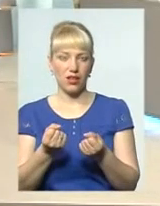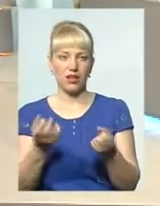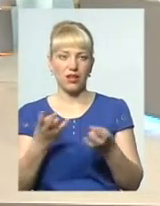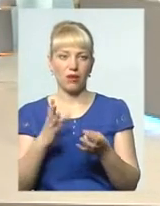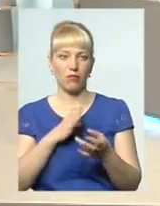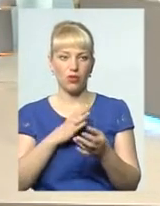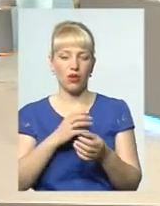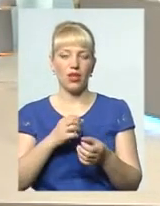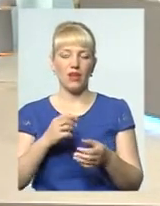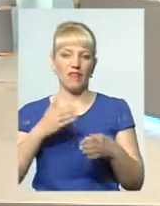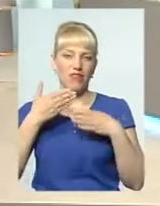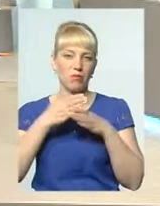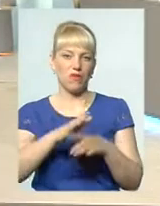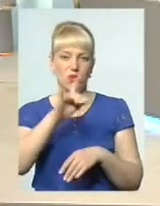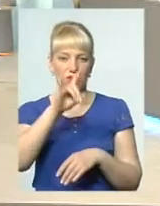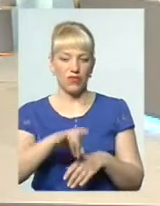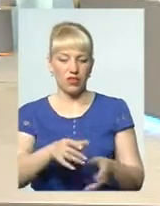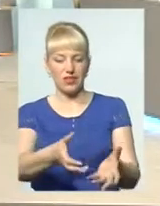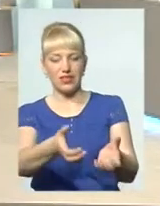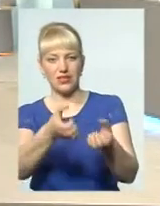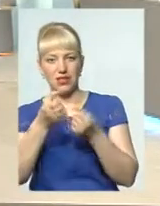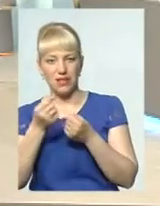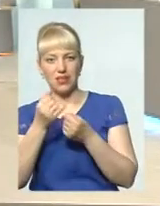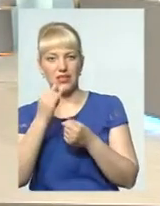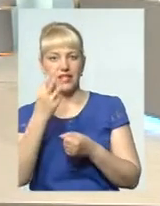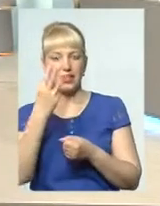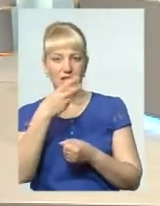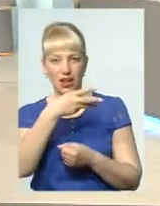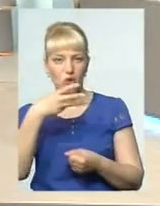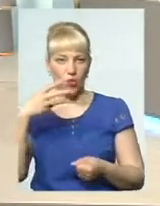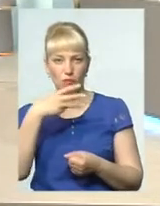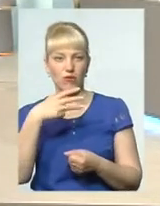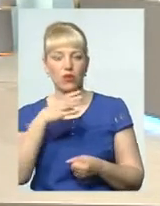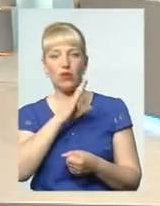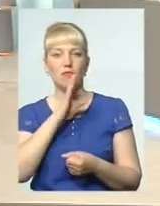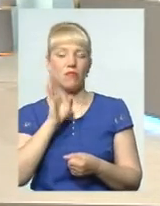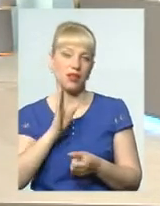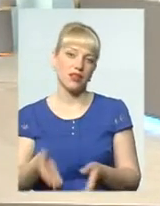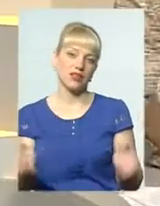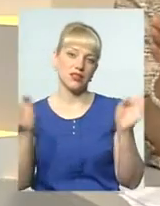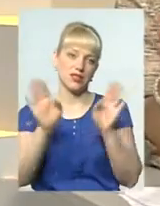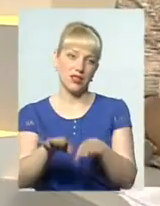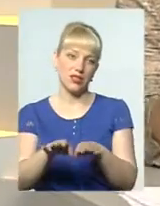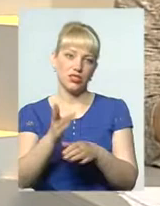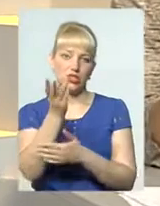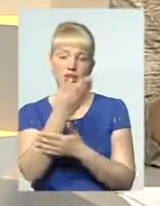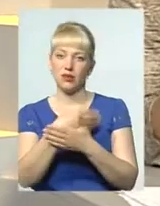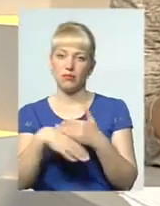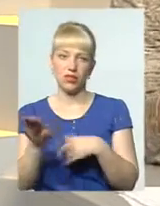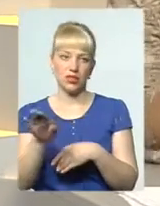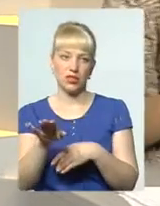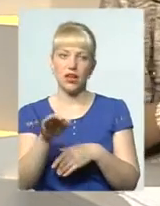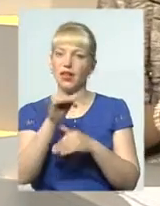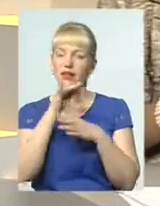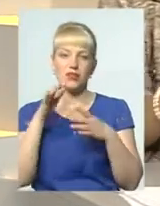вибиваючи вікна дістати з третього поверху. Мати залишила їх і пішла. І не могла чітко